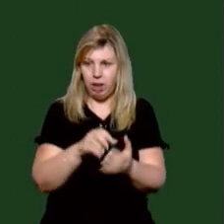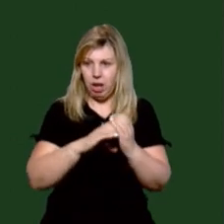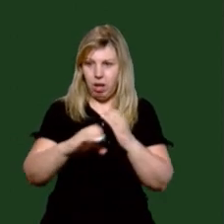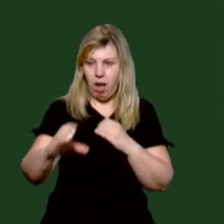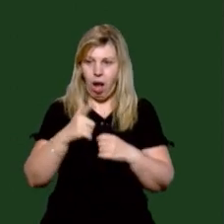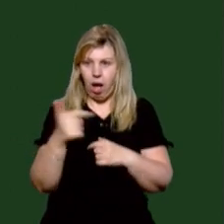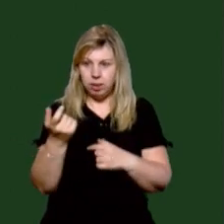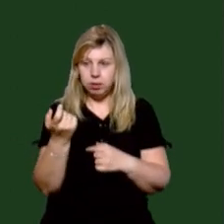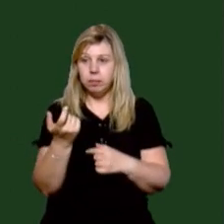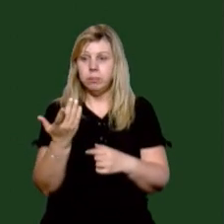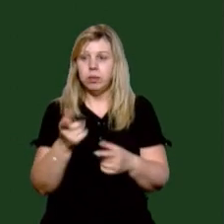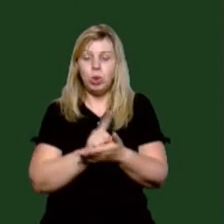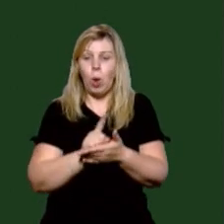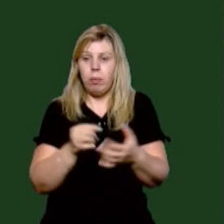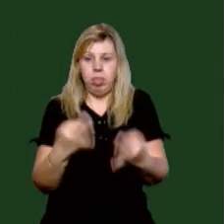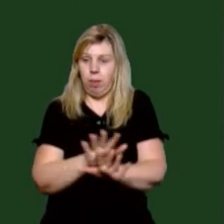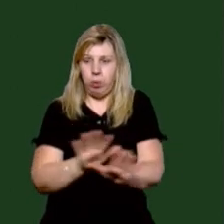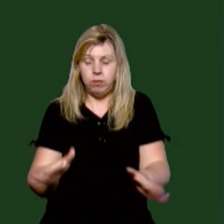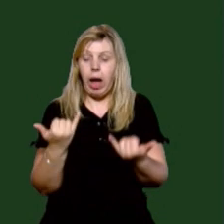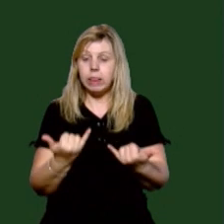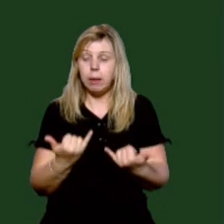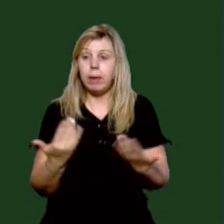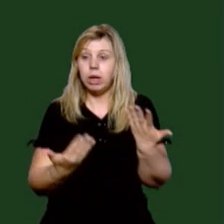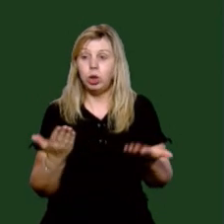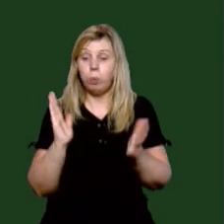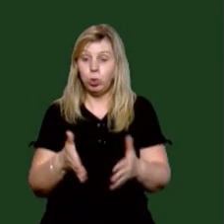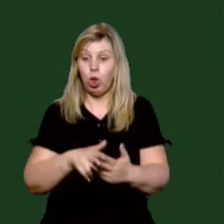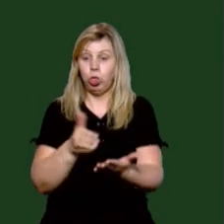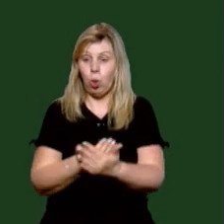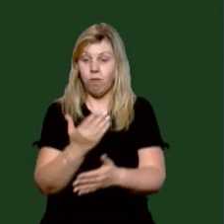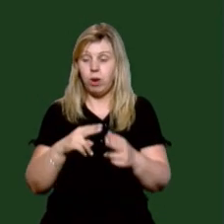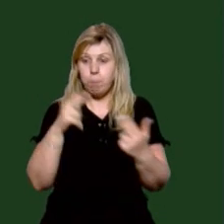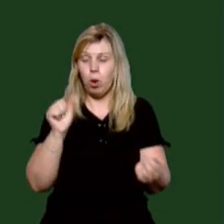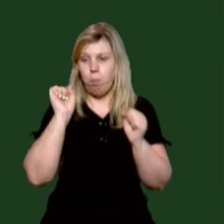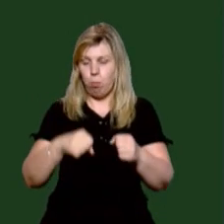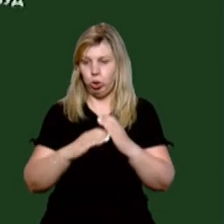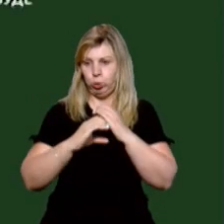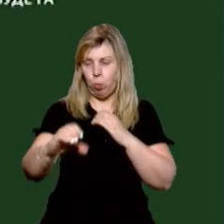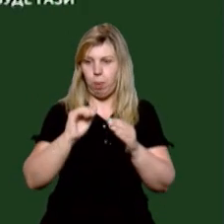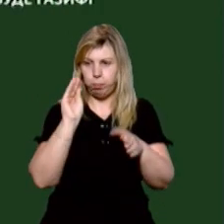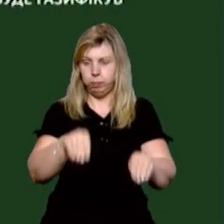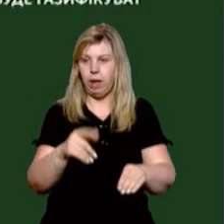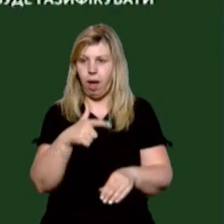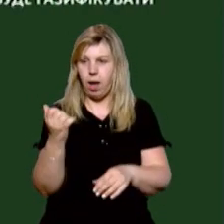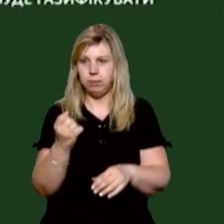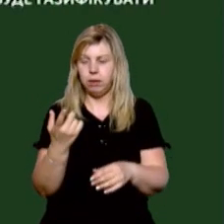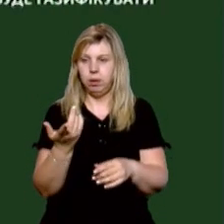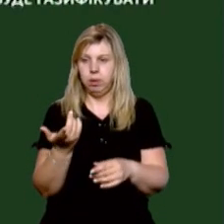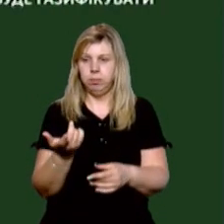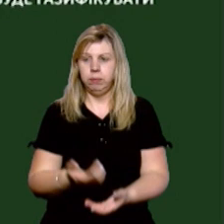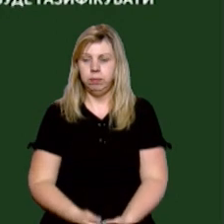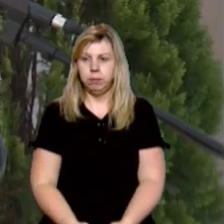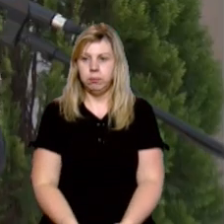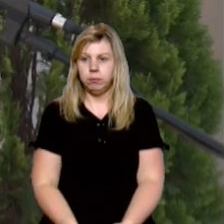трубу. Норми не дозволяли. А тепер, якщо буде це нове місто, можна буде газифікувати Пенячове.